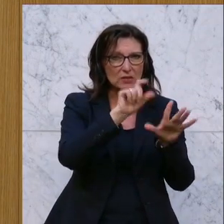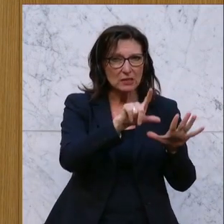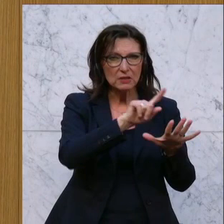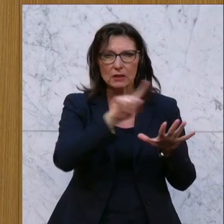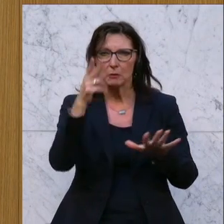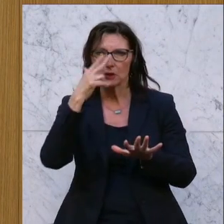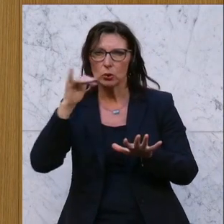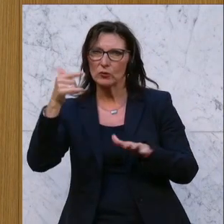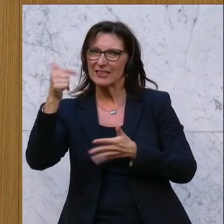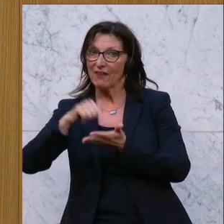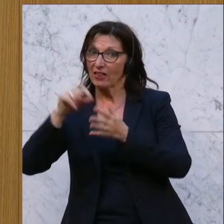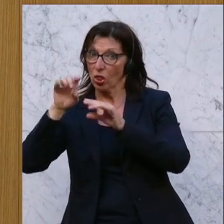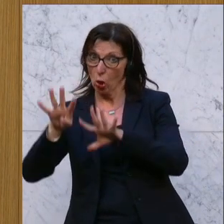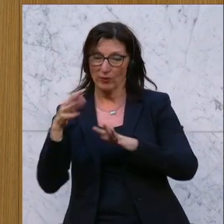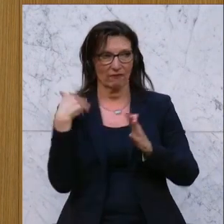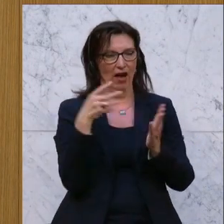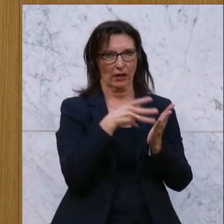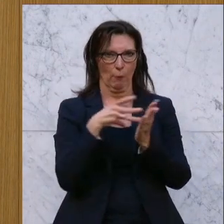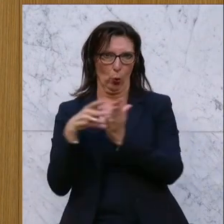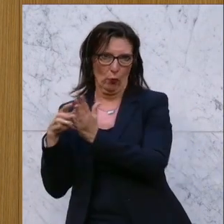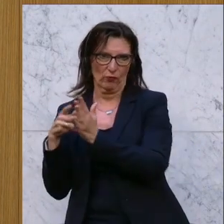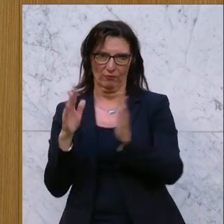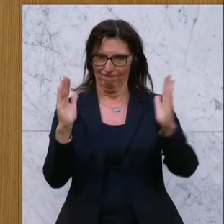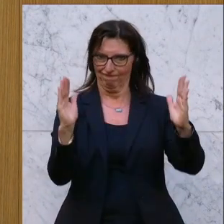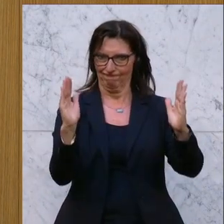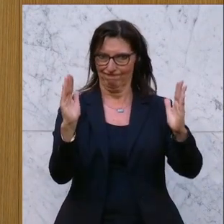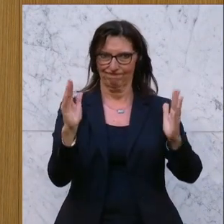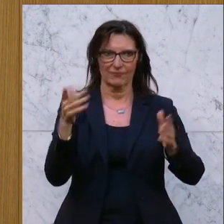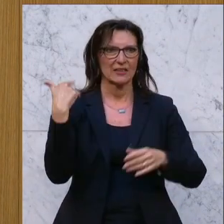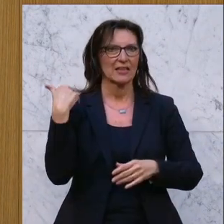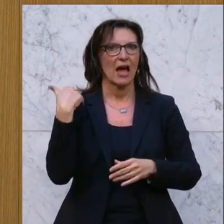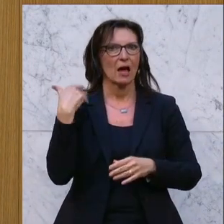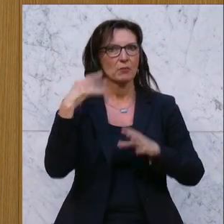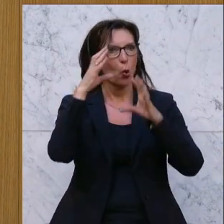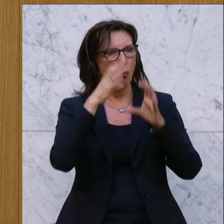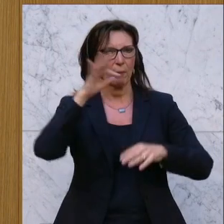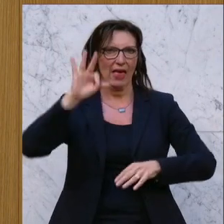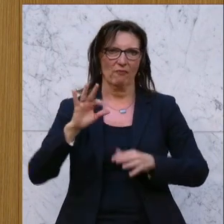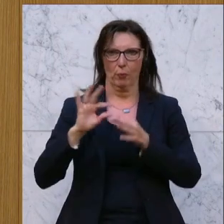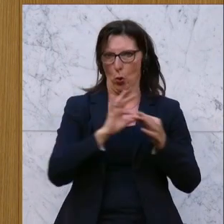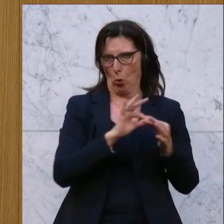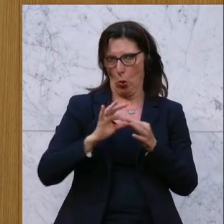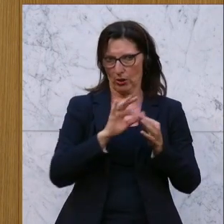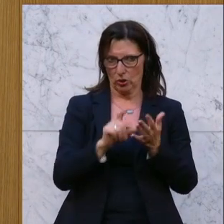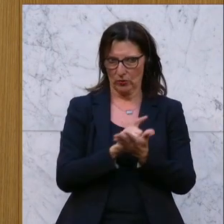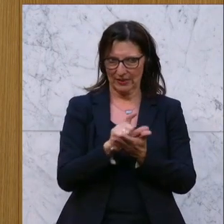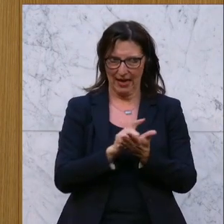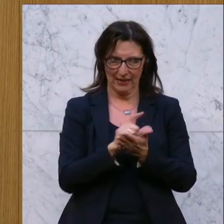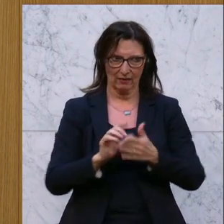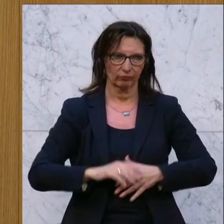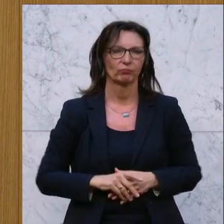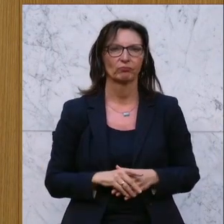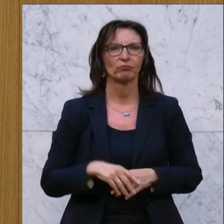2019 sozusagen die Zeit der ÖVP-FPÖ-Koalition. Eine grundsätzliche